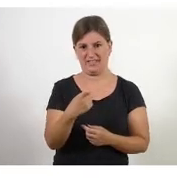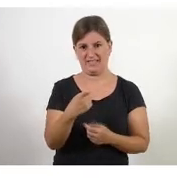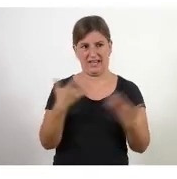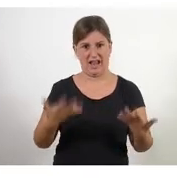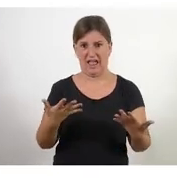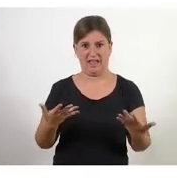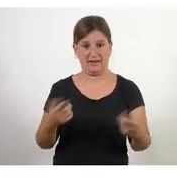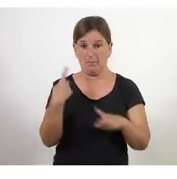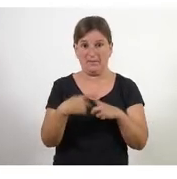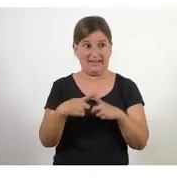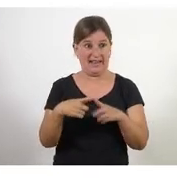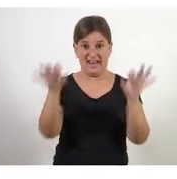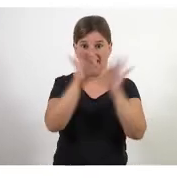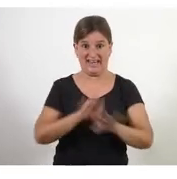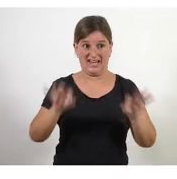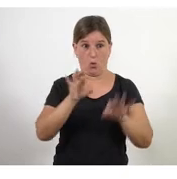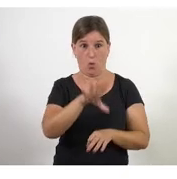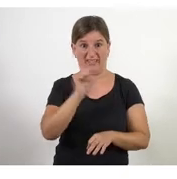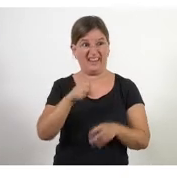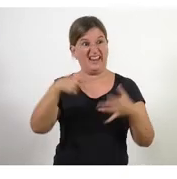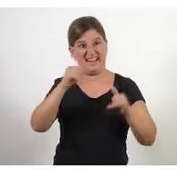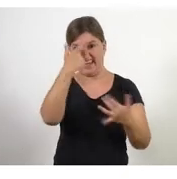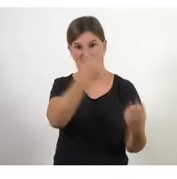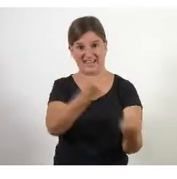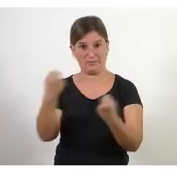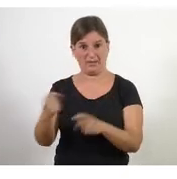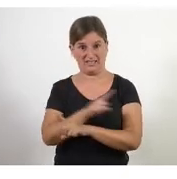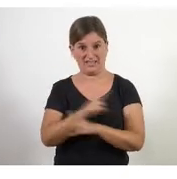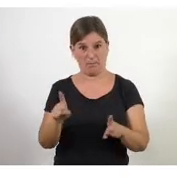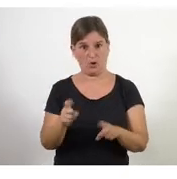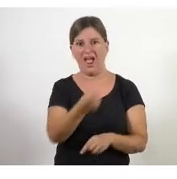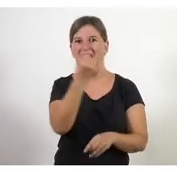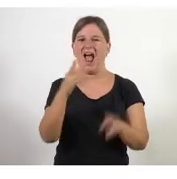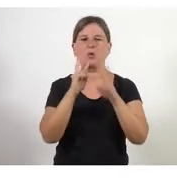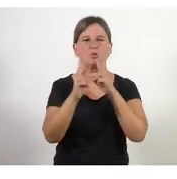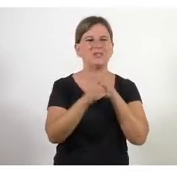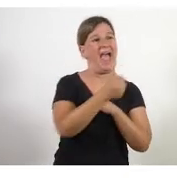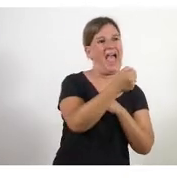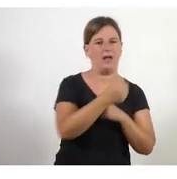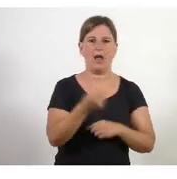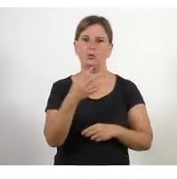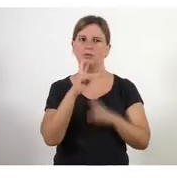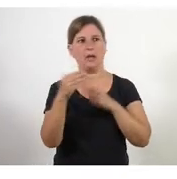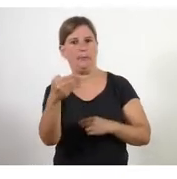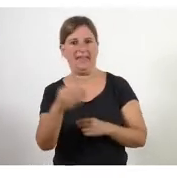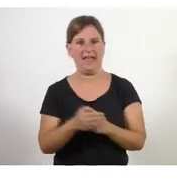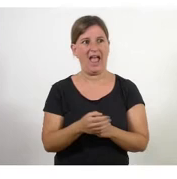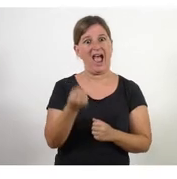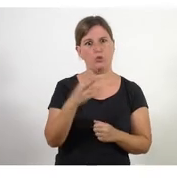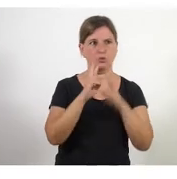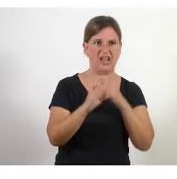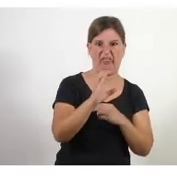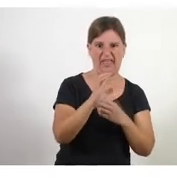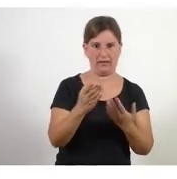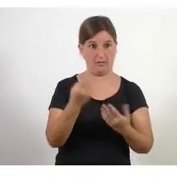que no ho entenc ningú ni els experts hi ha experts que et diuen A hi ha experts que et diuen B hi ha experts que et diuen